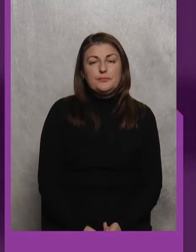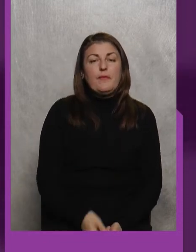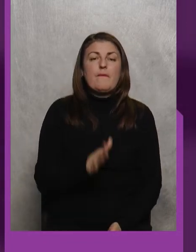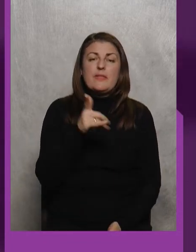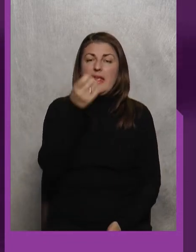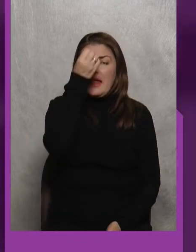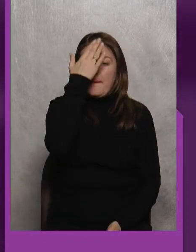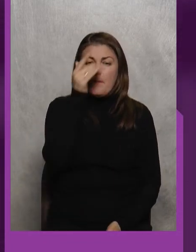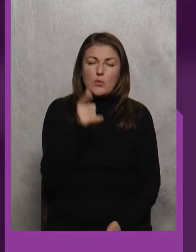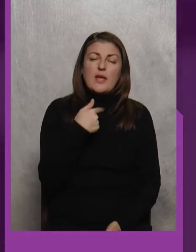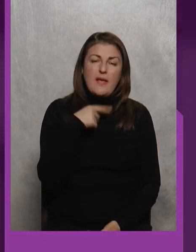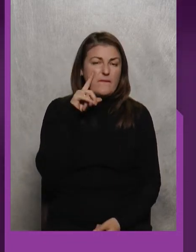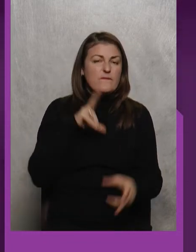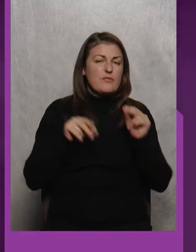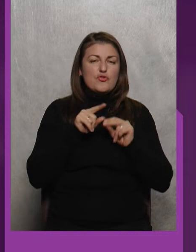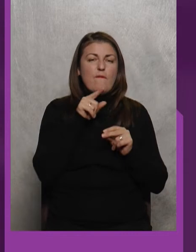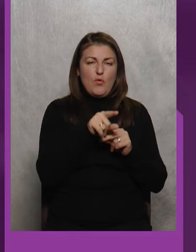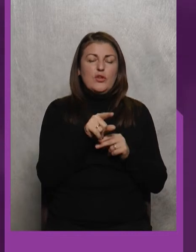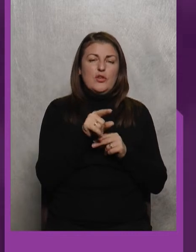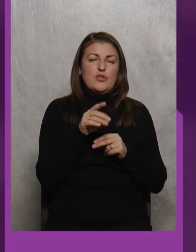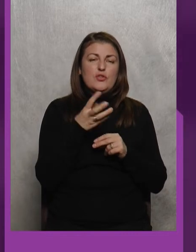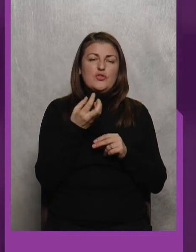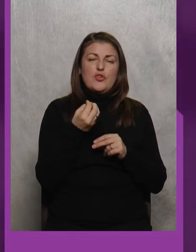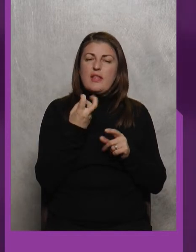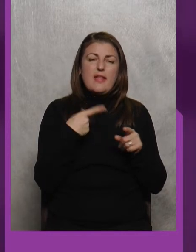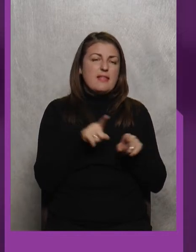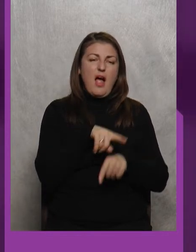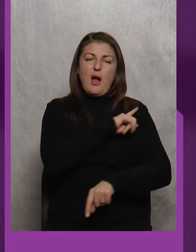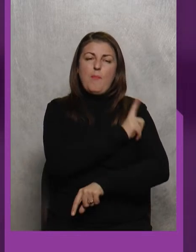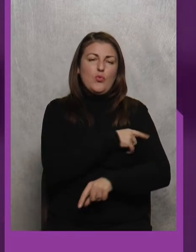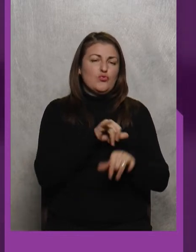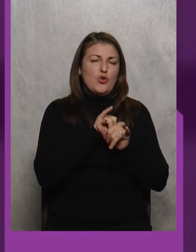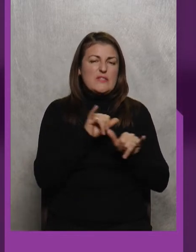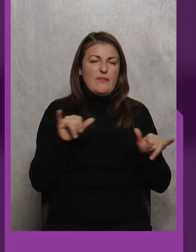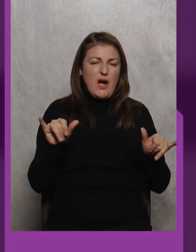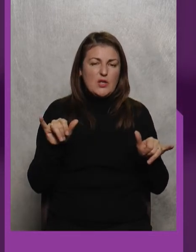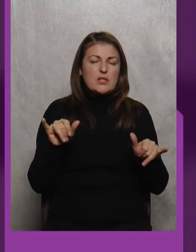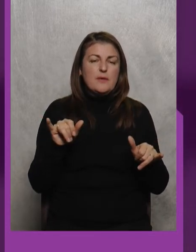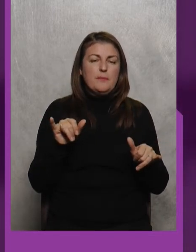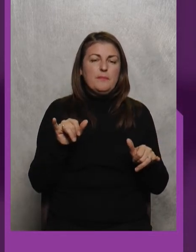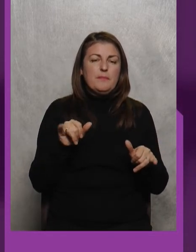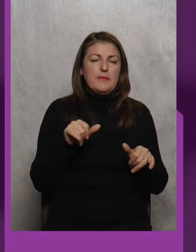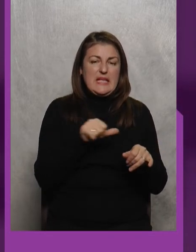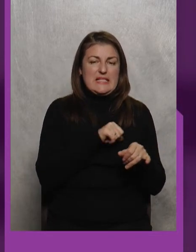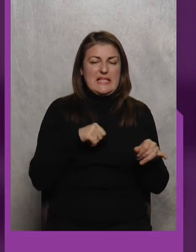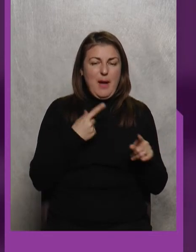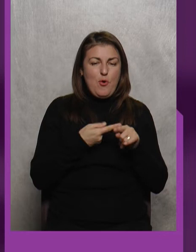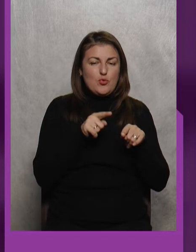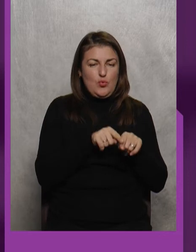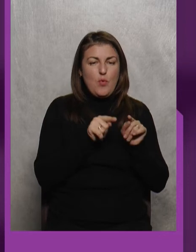Японія, я вважаю, що вони не так потужно розвиваються Саме у цьому